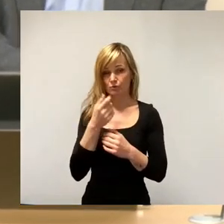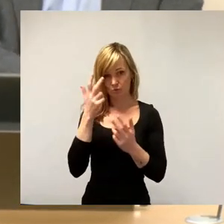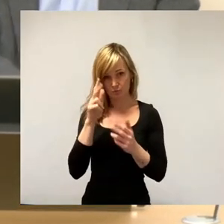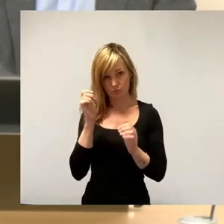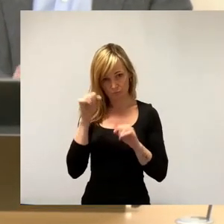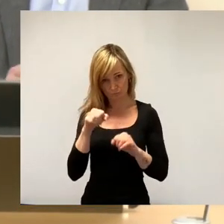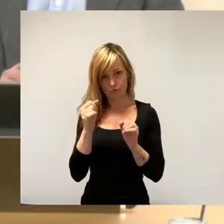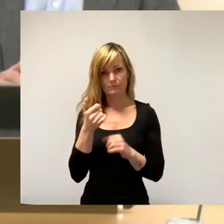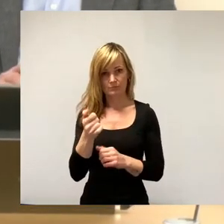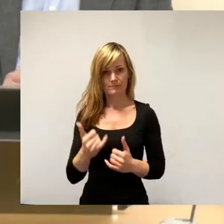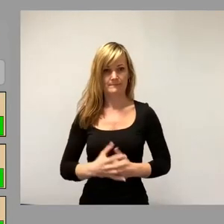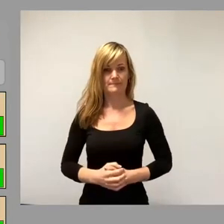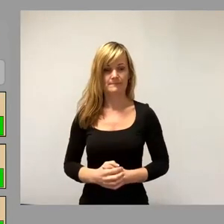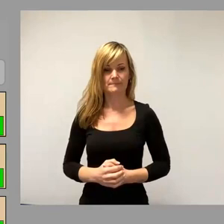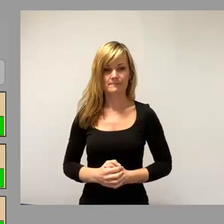um das Stimmzeichen.